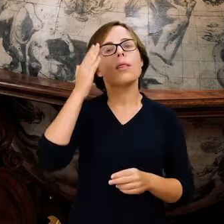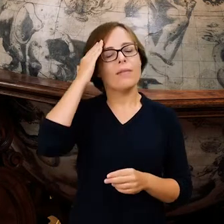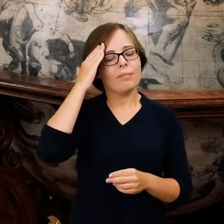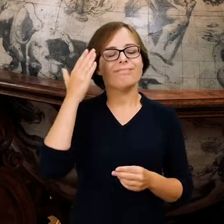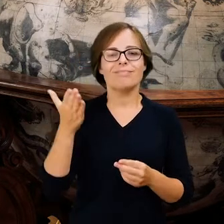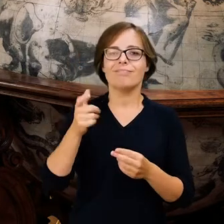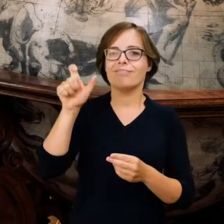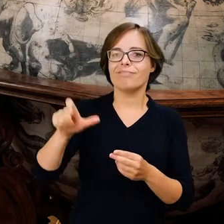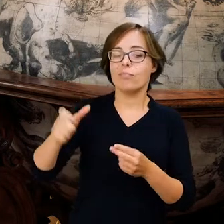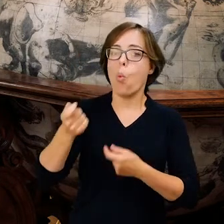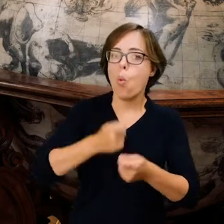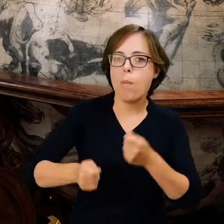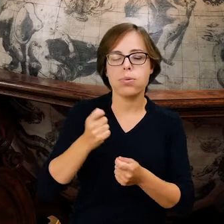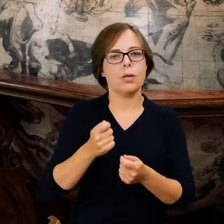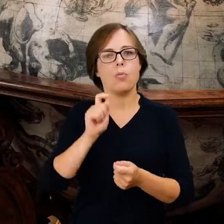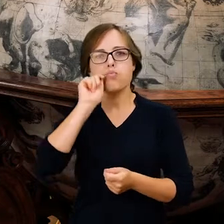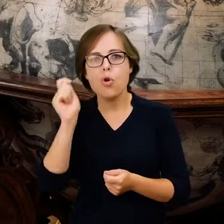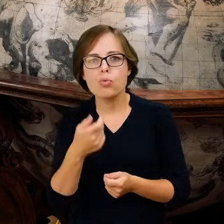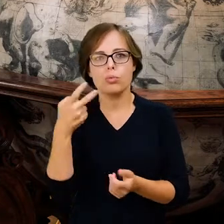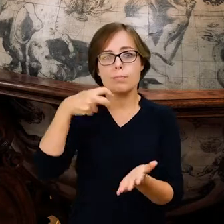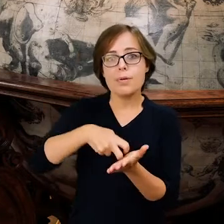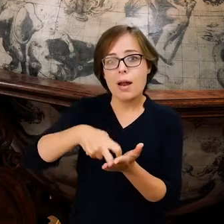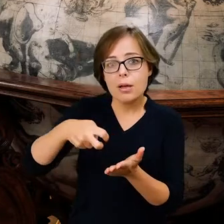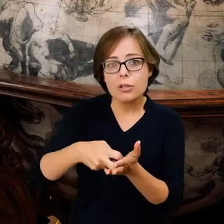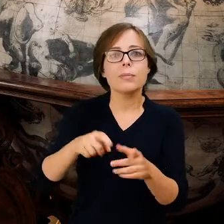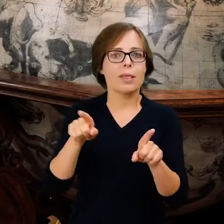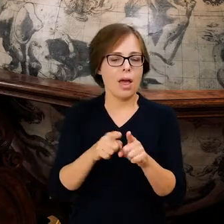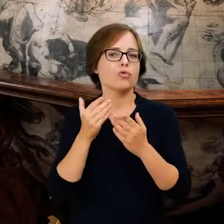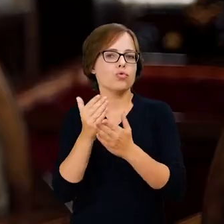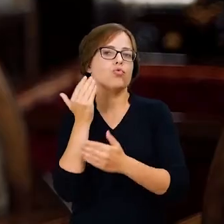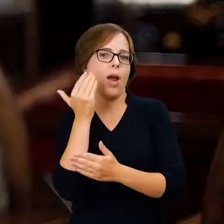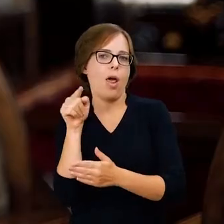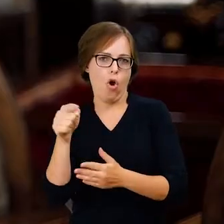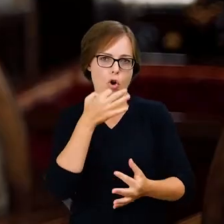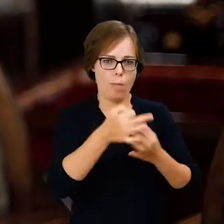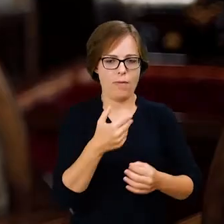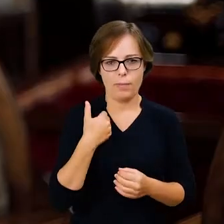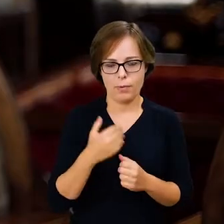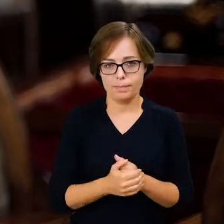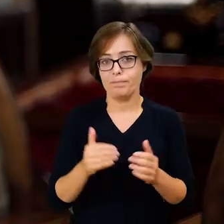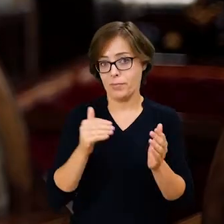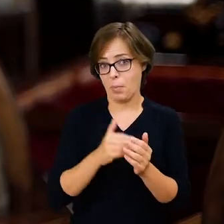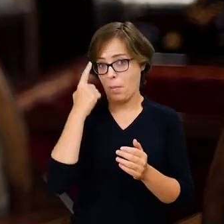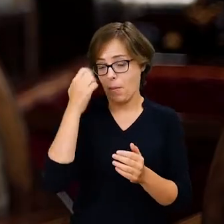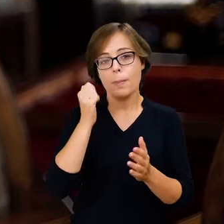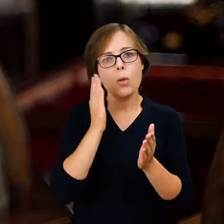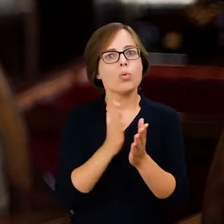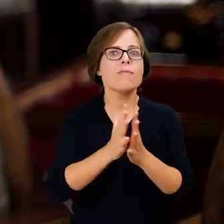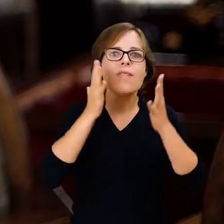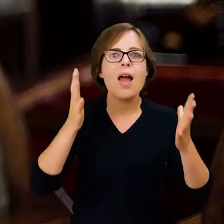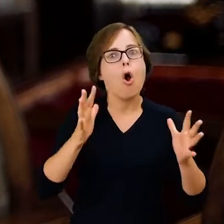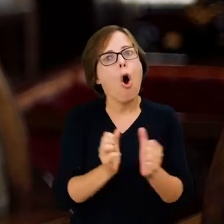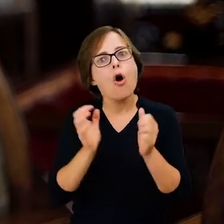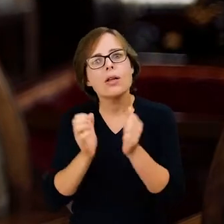kupców, podróżników, pielgrzymów, no i przede wszystkim żeglarzy. Należy także pamiętać, że jesteśmy już po wielkich odkryciach